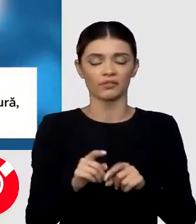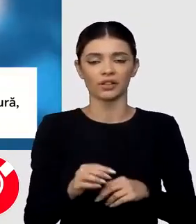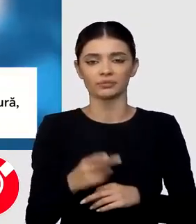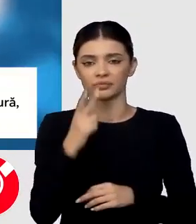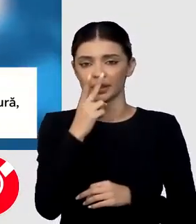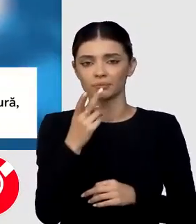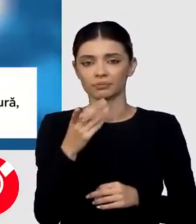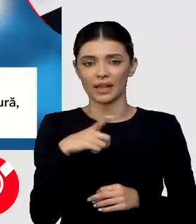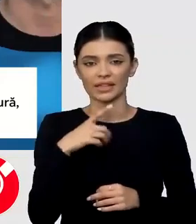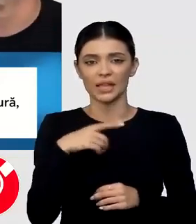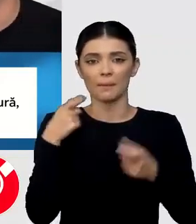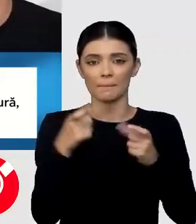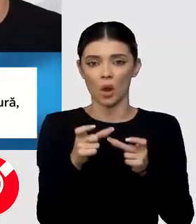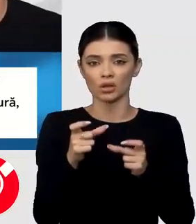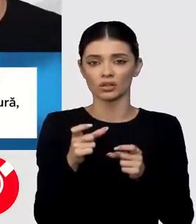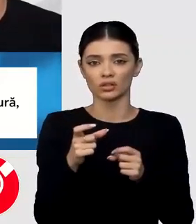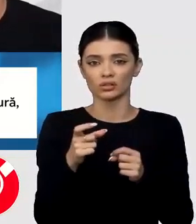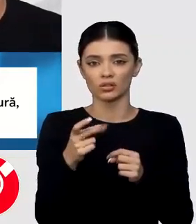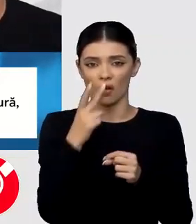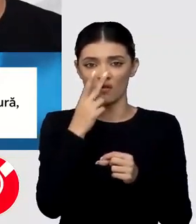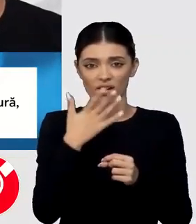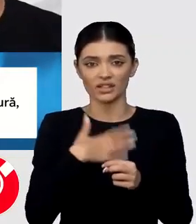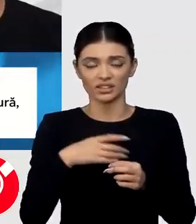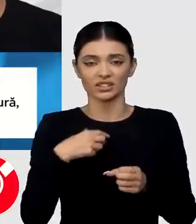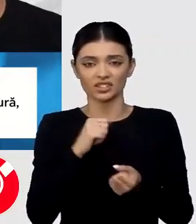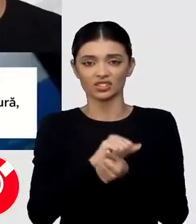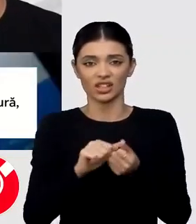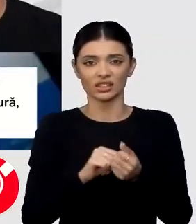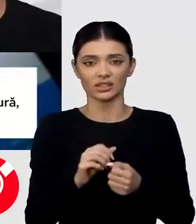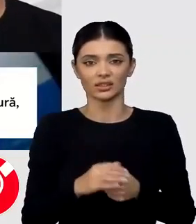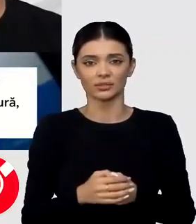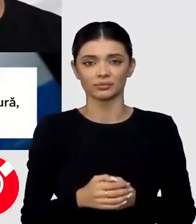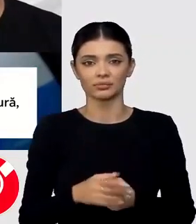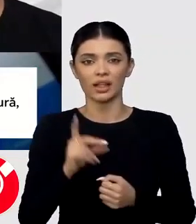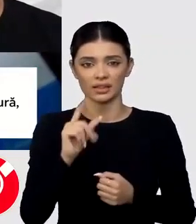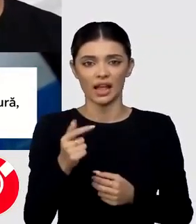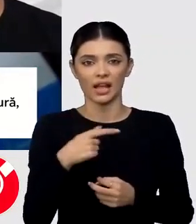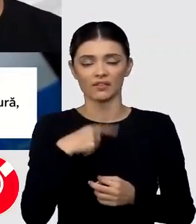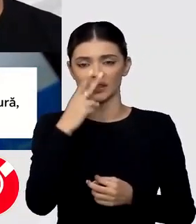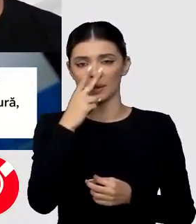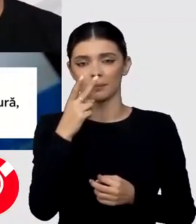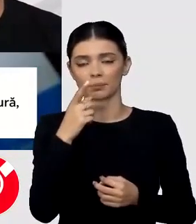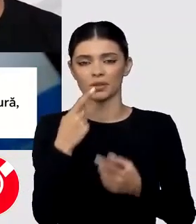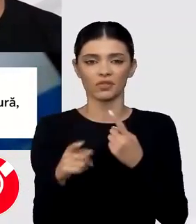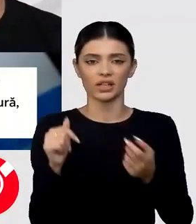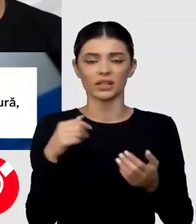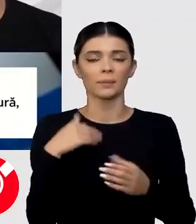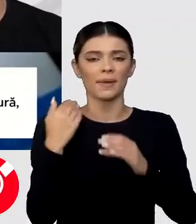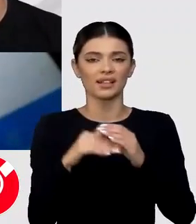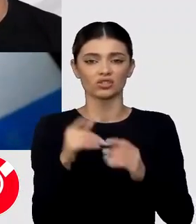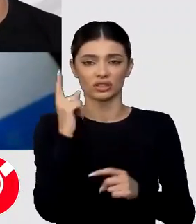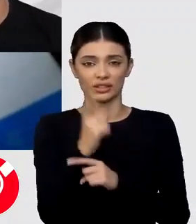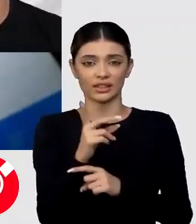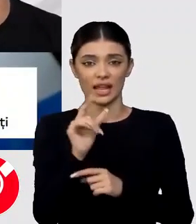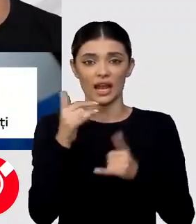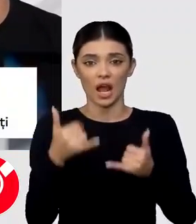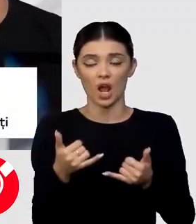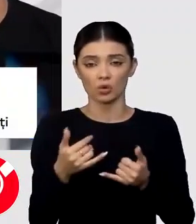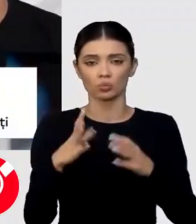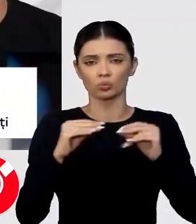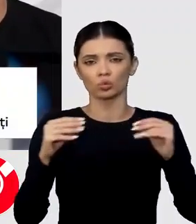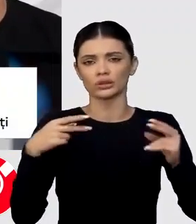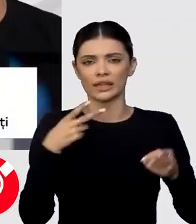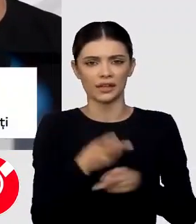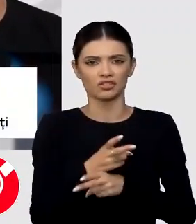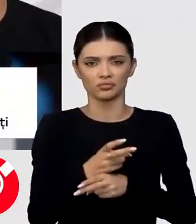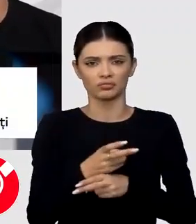Dima, parcă există și opțiunea bloc. O vrea și pe aceasta ștearsă? Da, cu excepția mesajelor directe, dar acest lucru a